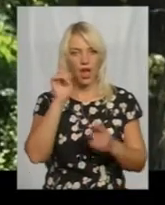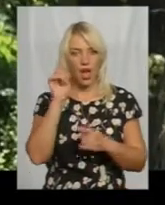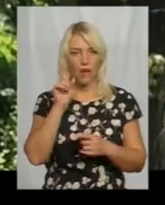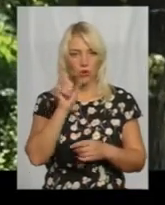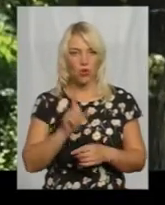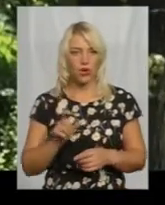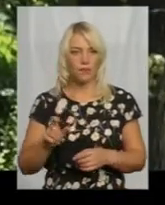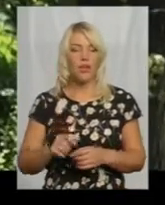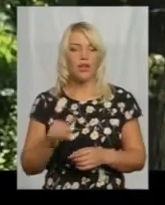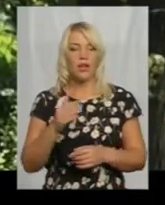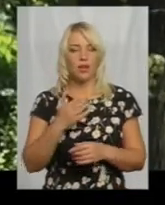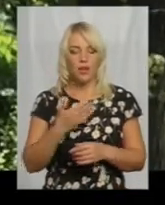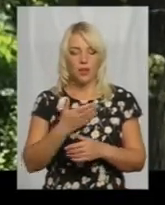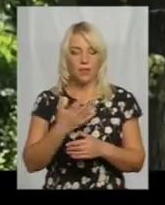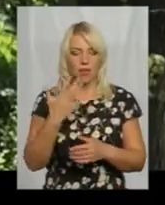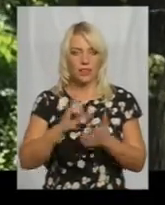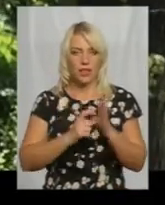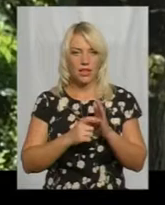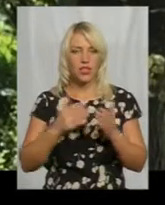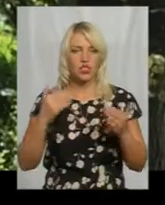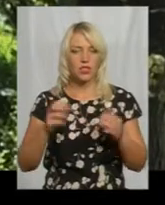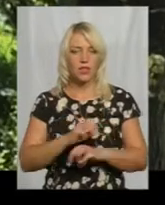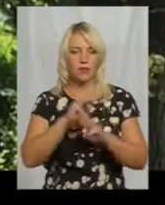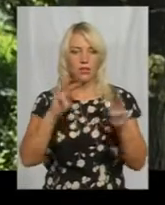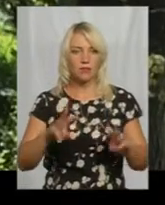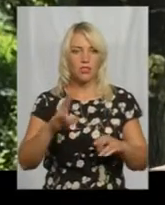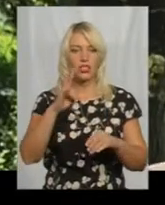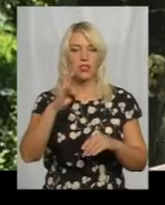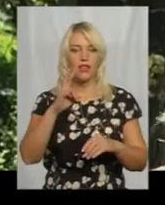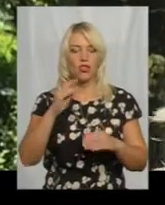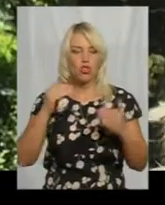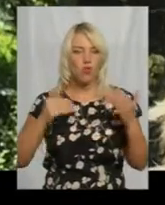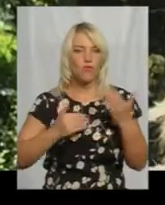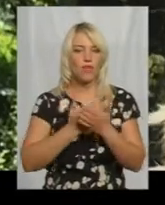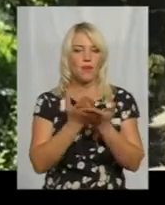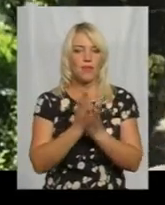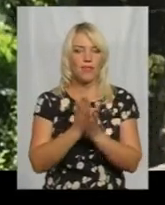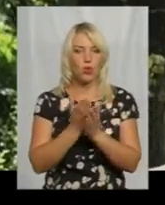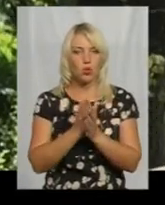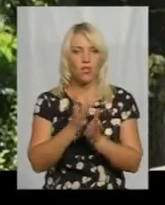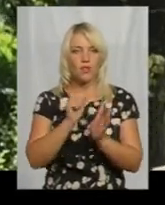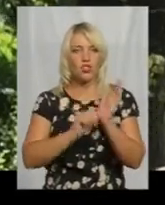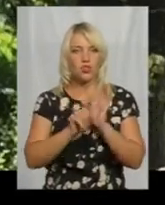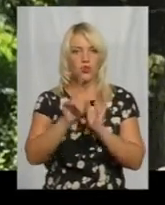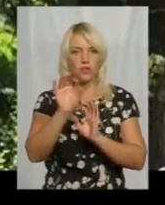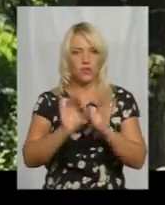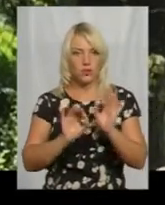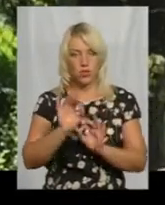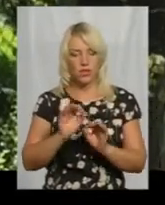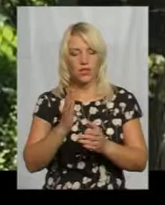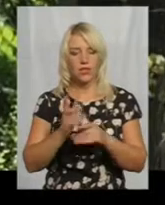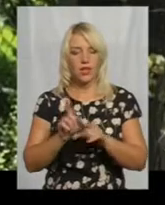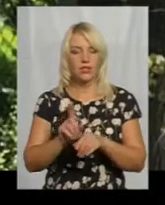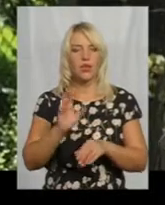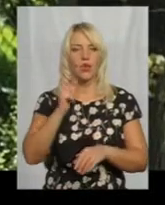забезпечені новими перевиданими підручниками на 61%. Є вже такі повністю підручники з таких предметів, як